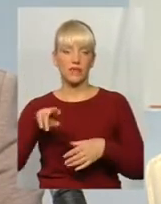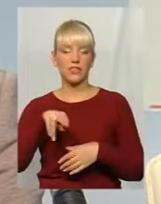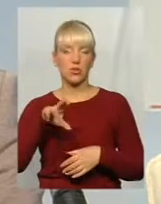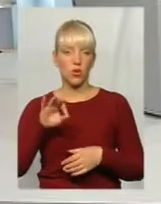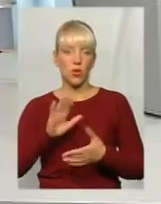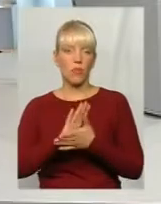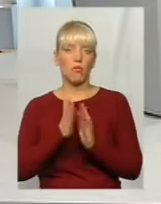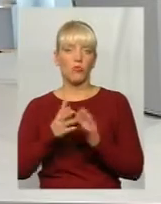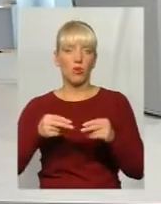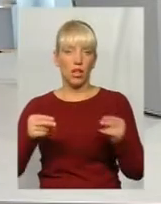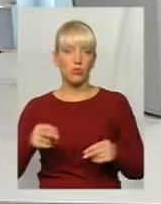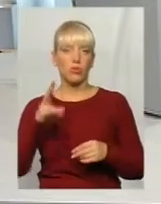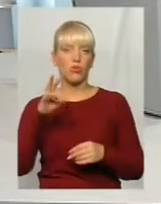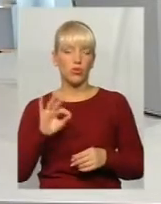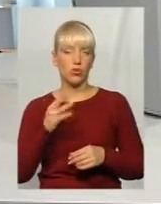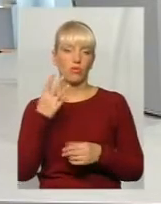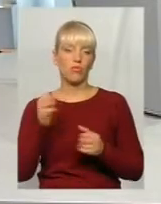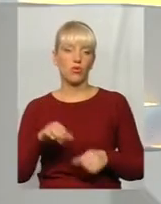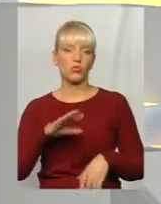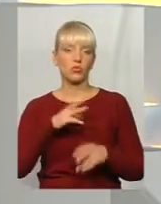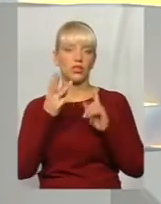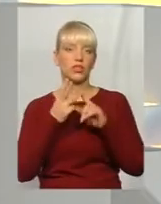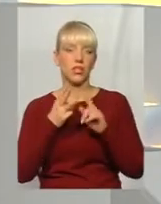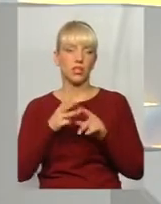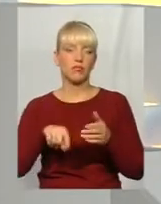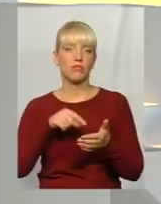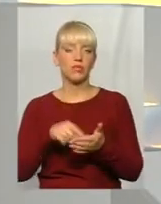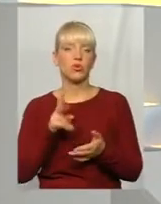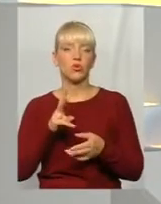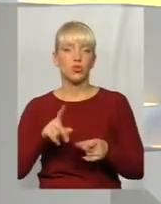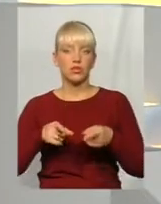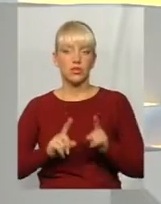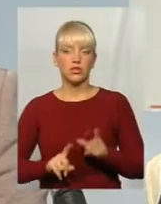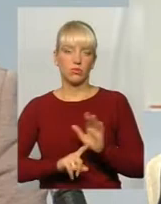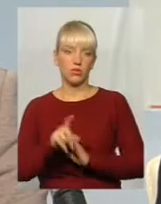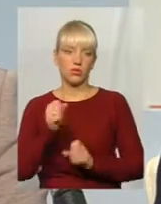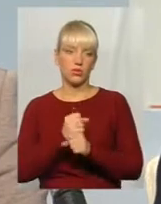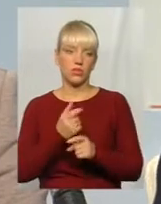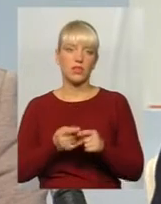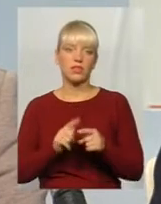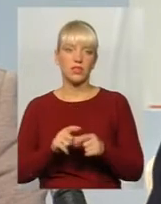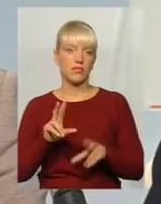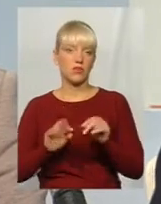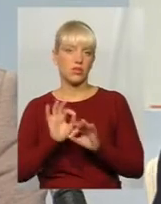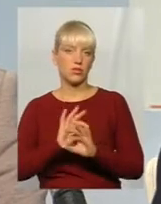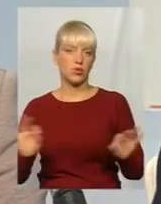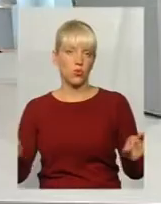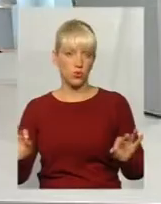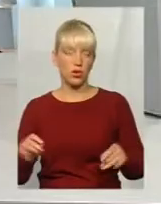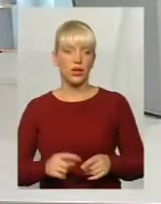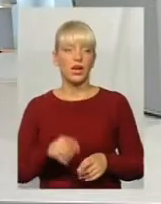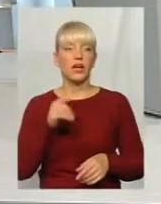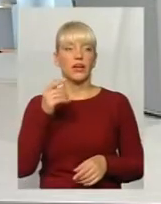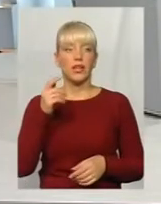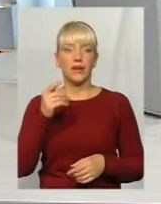може бути там третім містом, чи четвертим, який почало дійсно працювати з системою. Це дуже круто. Скільки